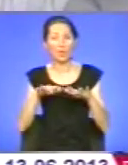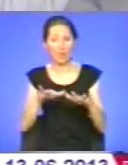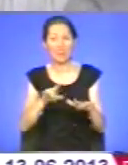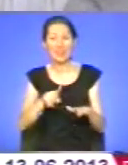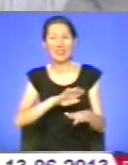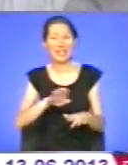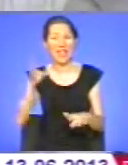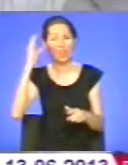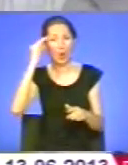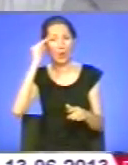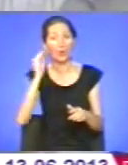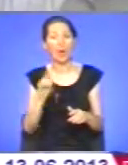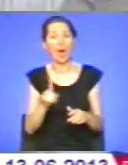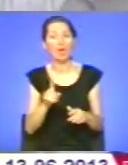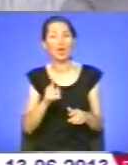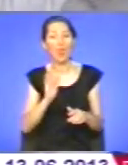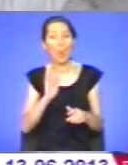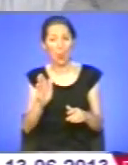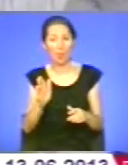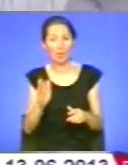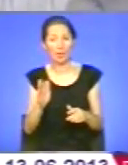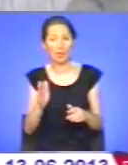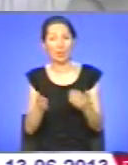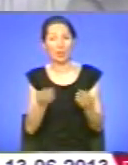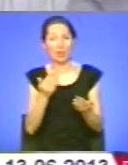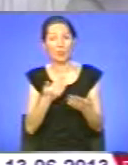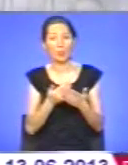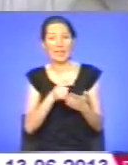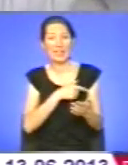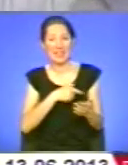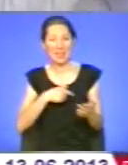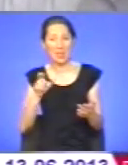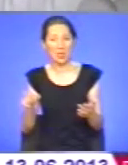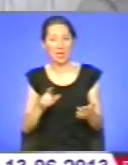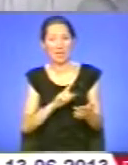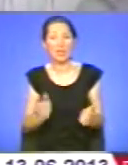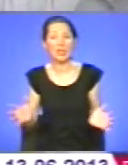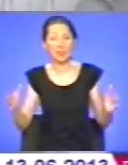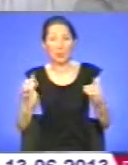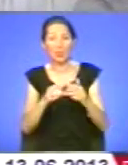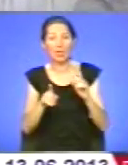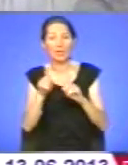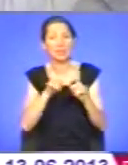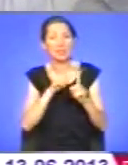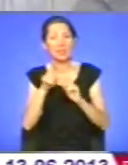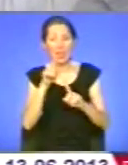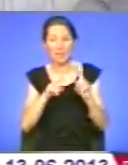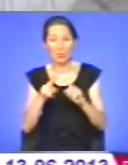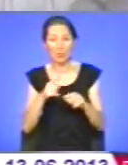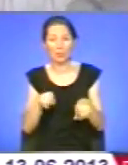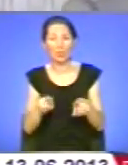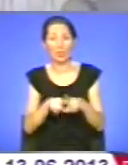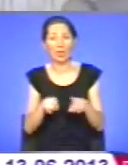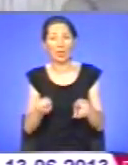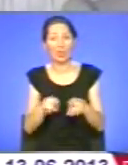не враховують, а що буде, якщо якісь депутати не зберуться на сесію. Мабуть, це все теж